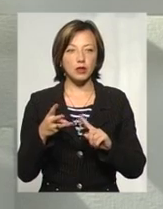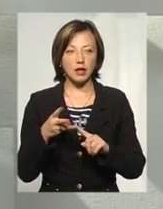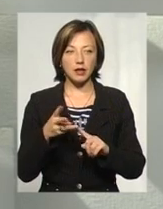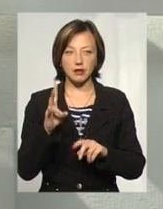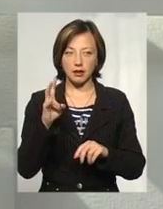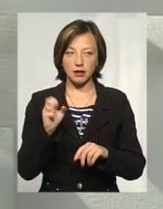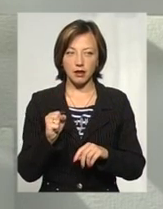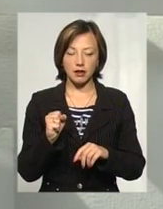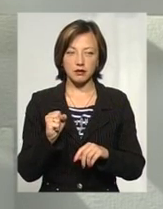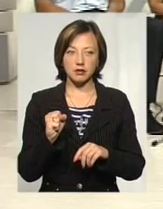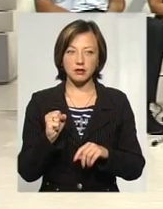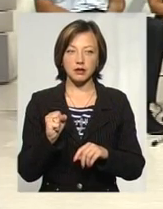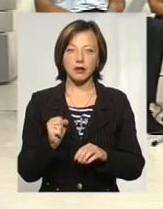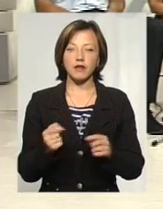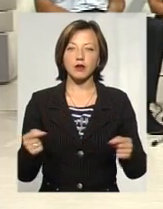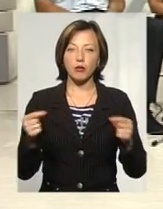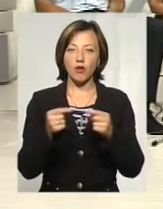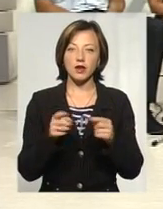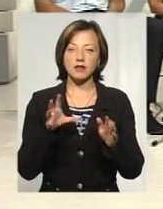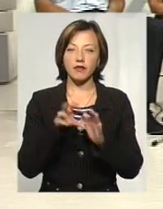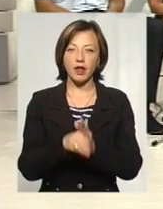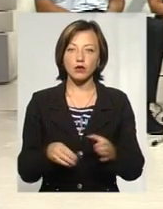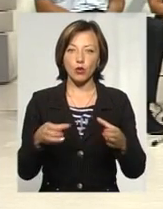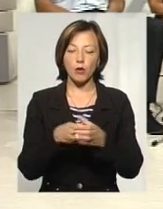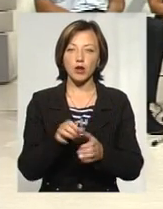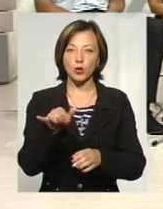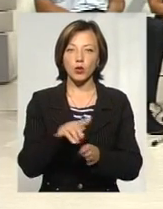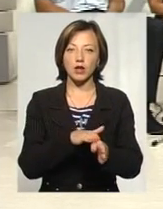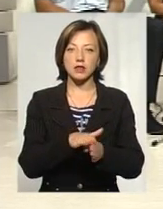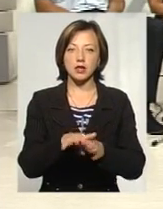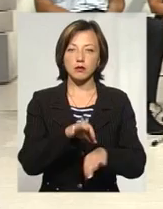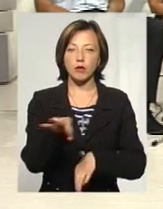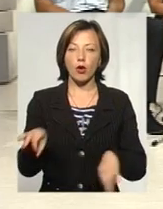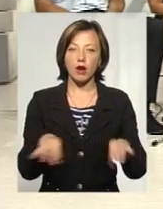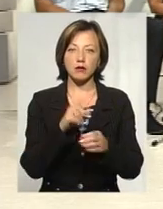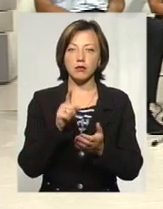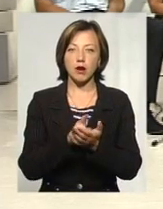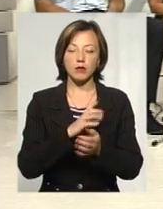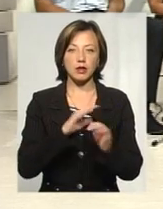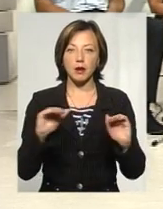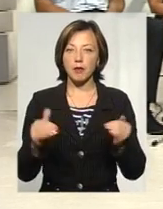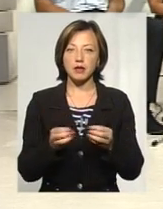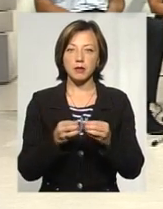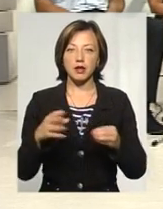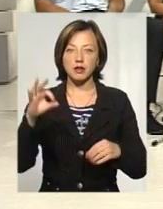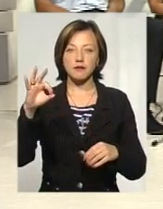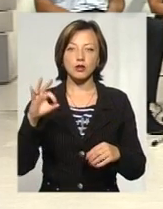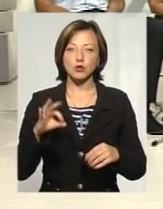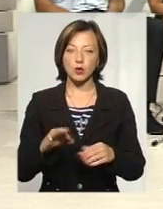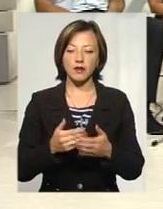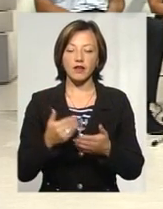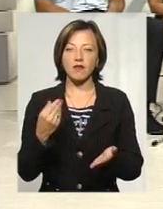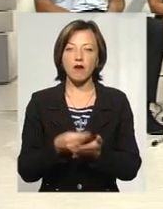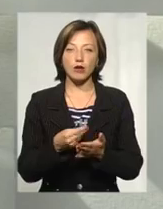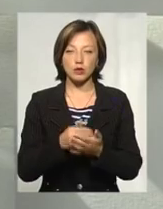відповідність внеску громади у реалізацію тих проєктів, які мають бути не менше 15% від вартості проєкту.